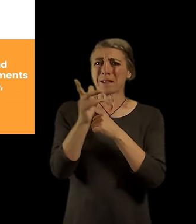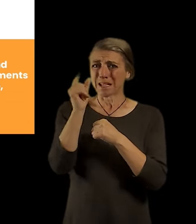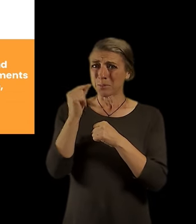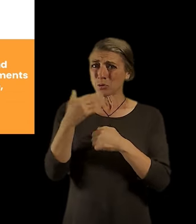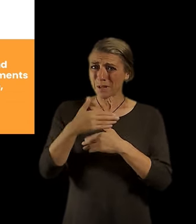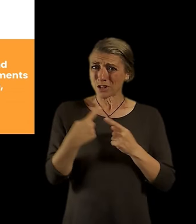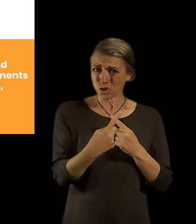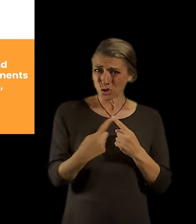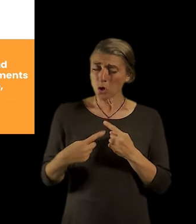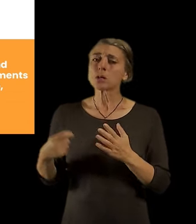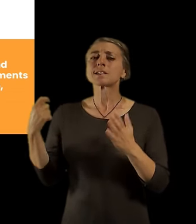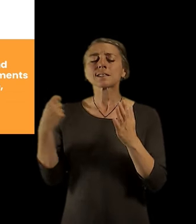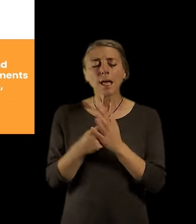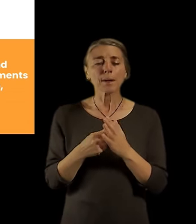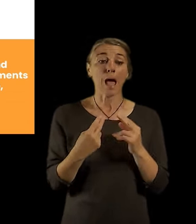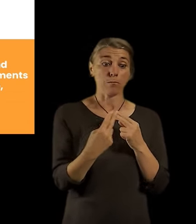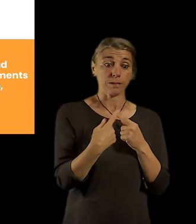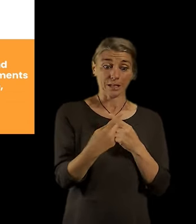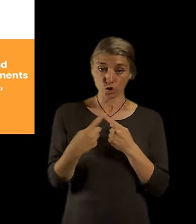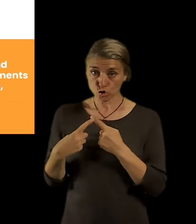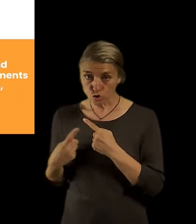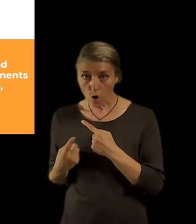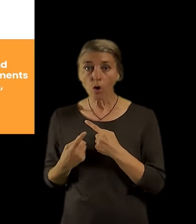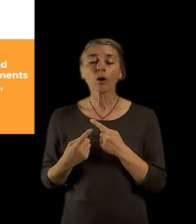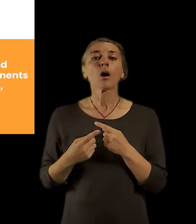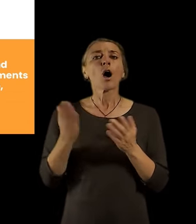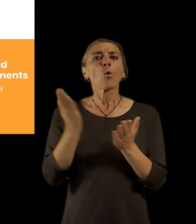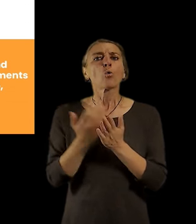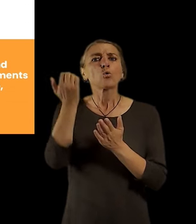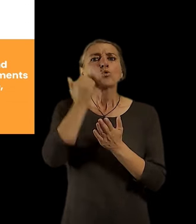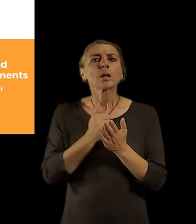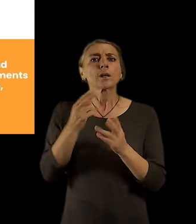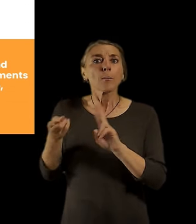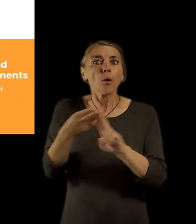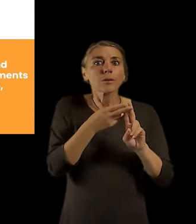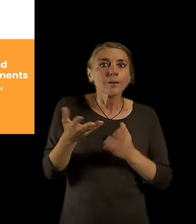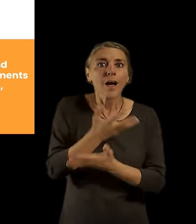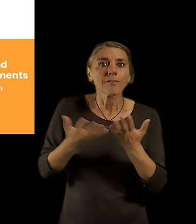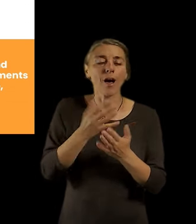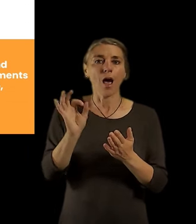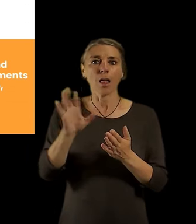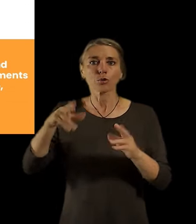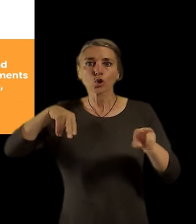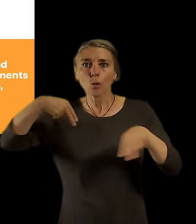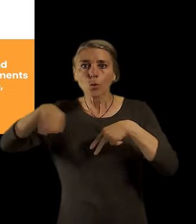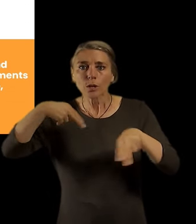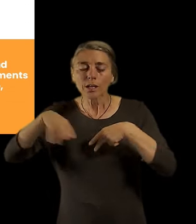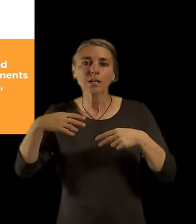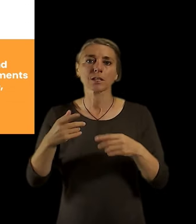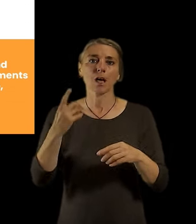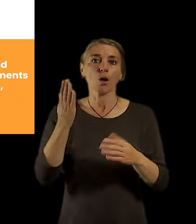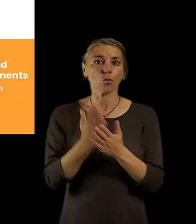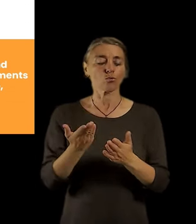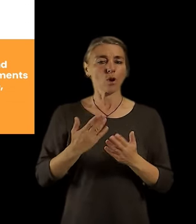budeme mezi sebou lépe interagovat, budeme se lépe znát, budeme spolu lépe komunikovat a mít díky tomu lepší kvalitu